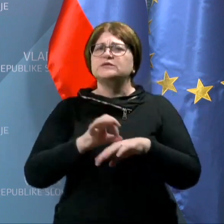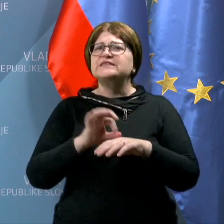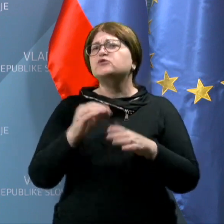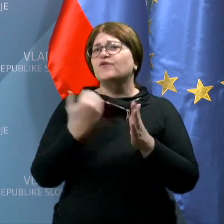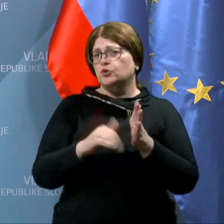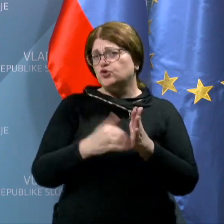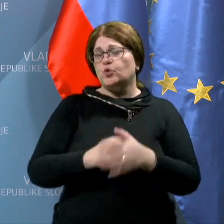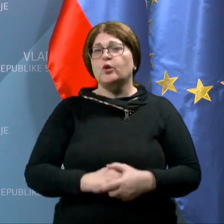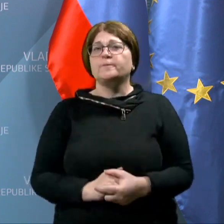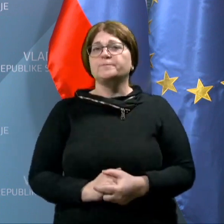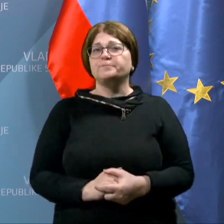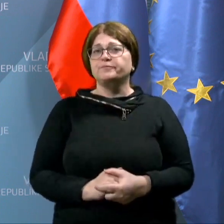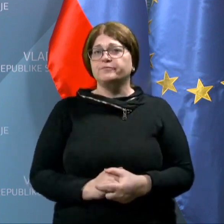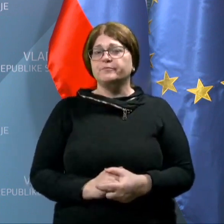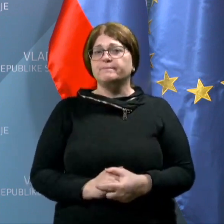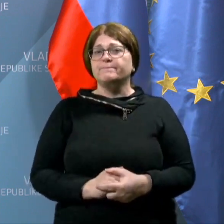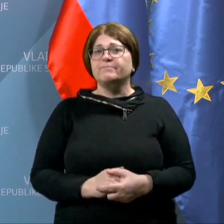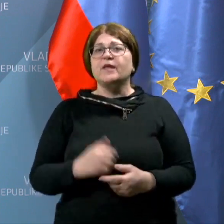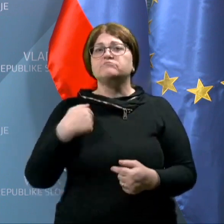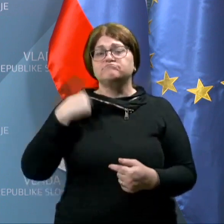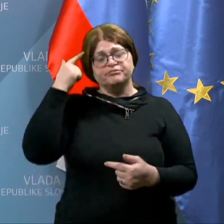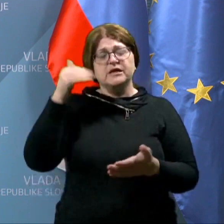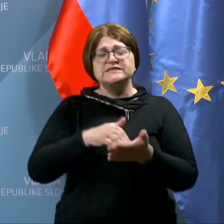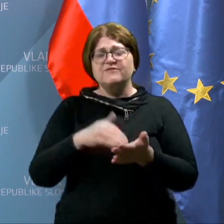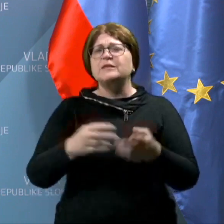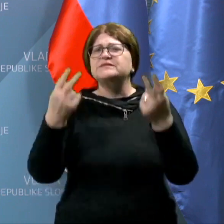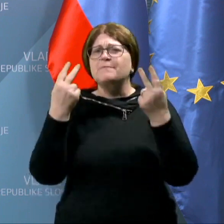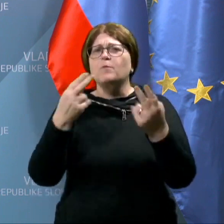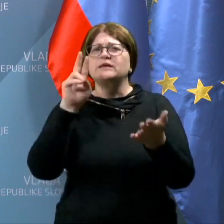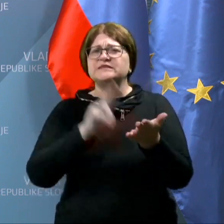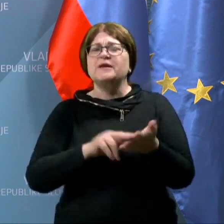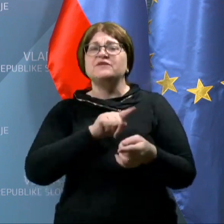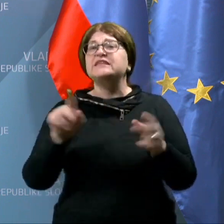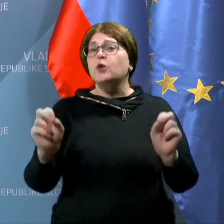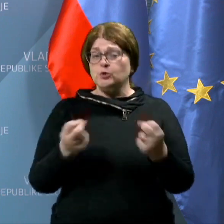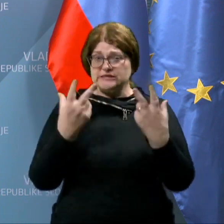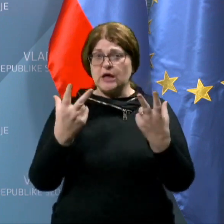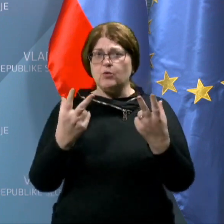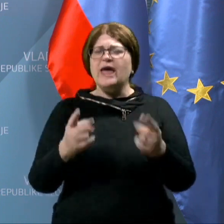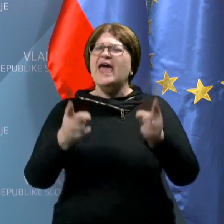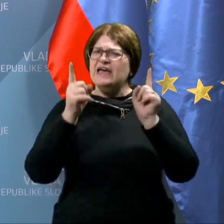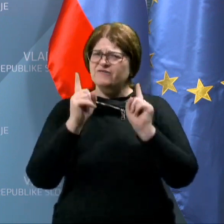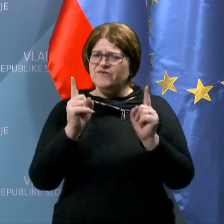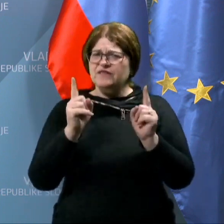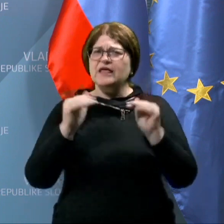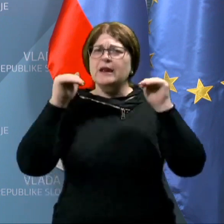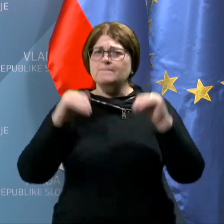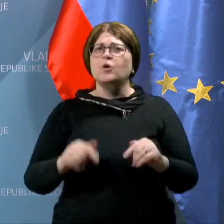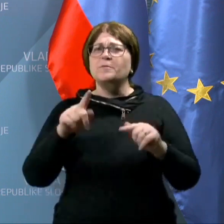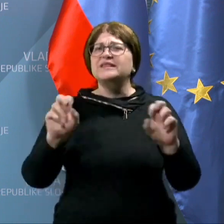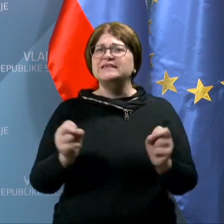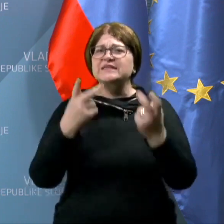škodo. Zavedam se pomembnosti pravice dostavke, vendar pa mora ta biti